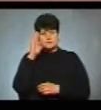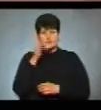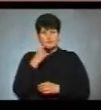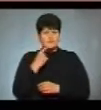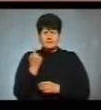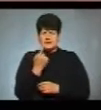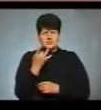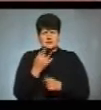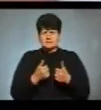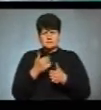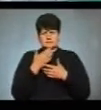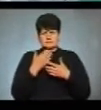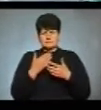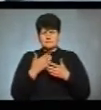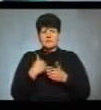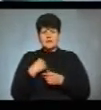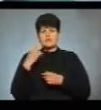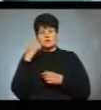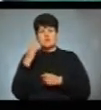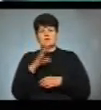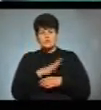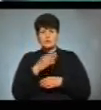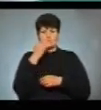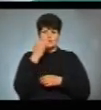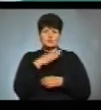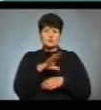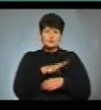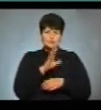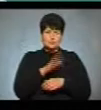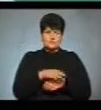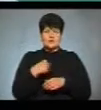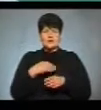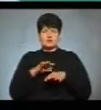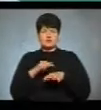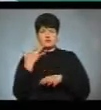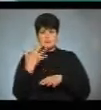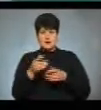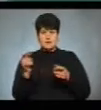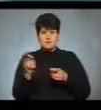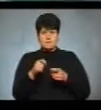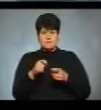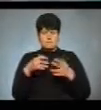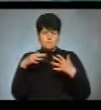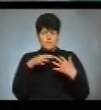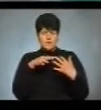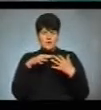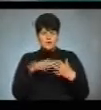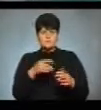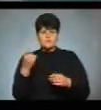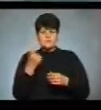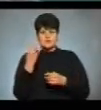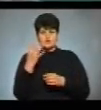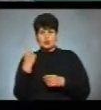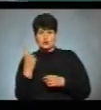не вперше на змаганнях. Я і в Києві був, і в Ужгороді був. Я провів п'ять боїв. Перший бій я провів 4-1,